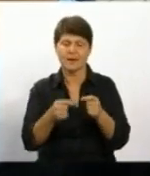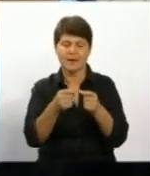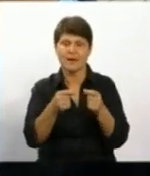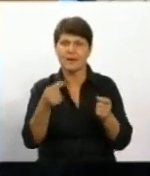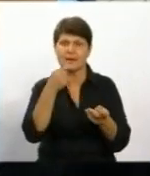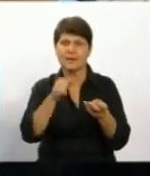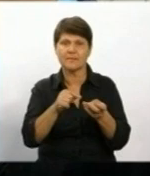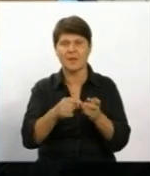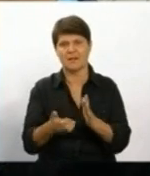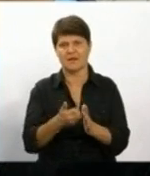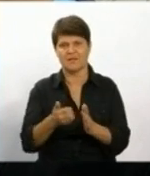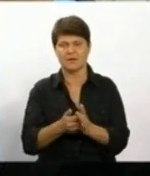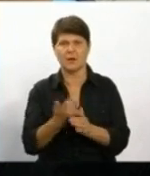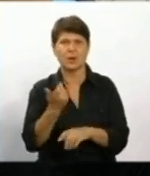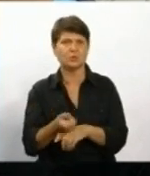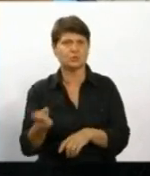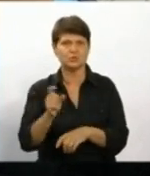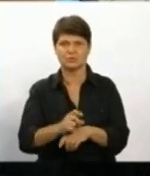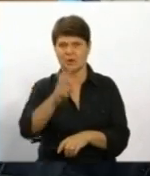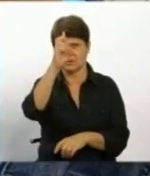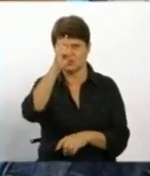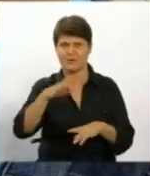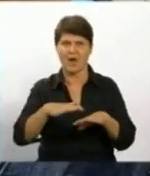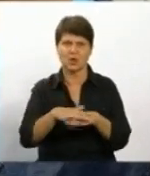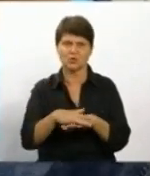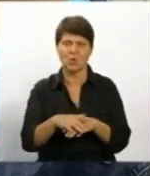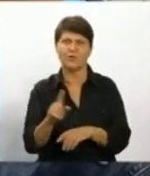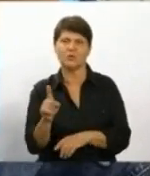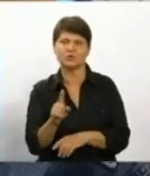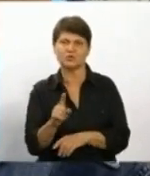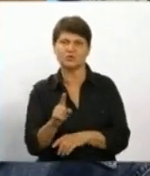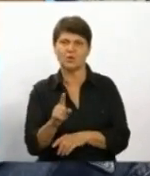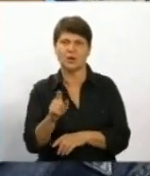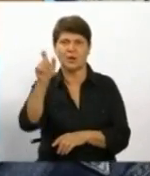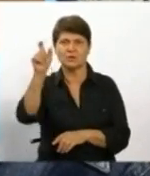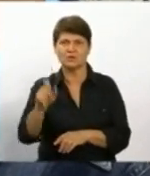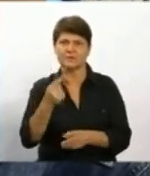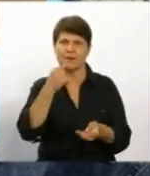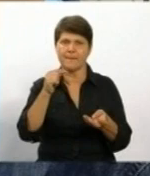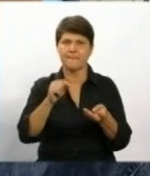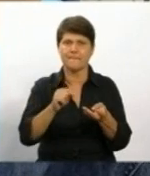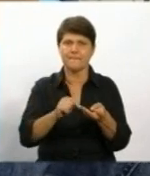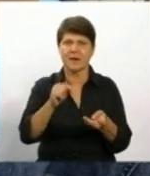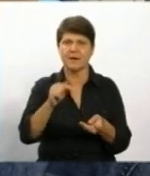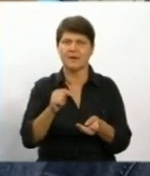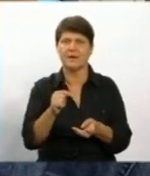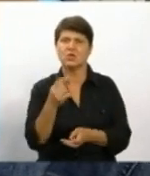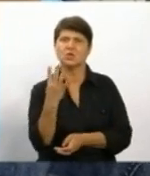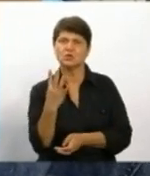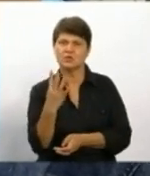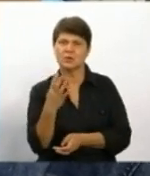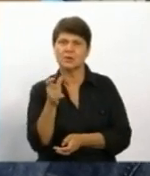вистачає взагалі, тому що держава розраховує, що чотири вимірювання